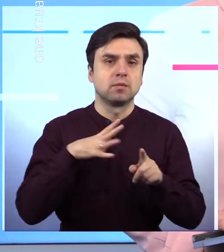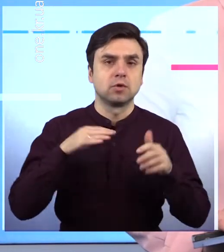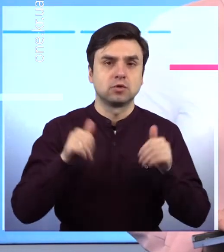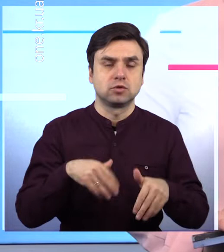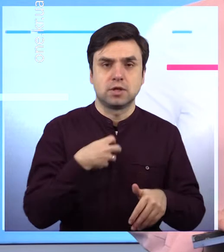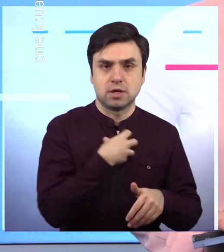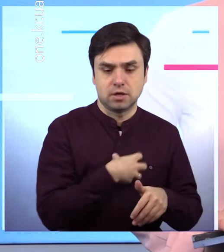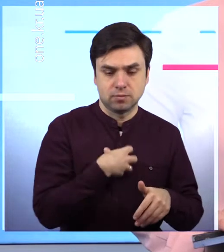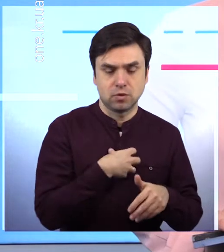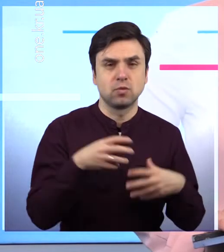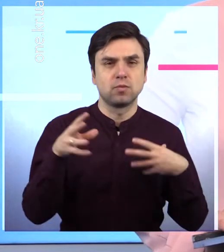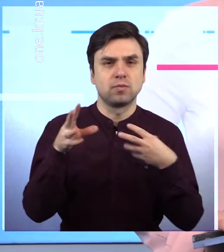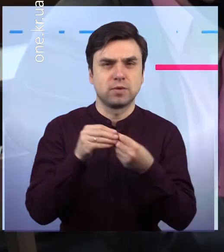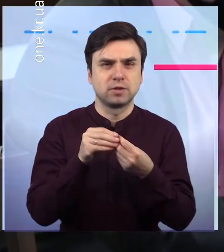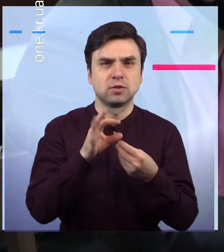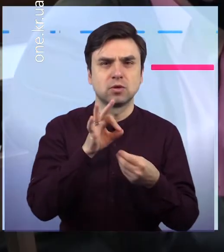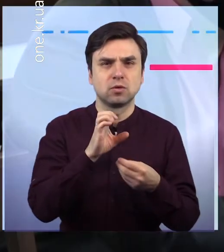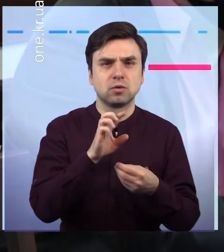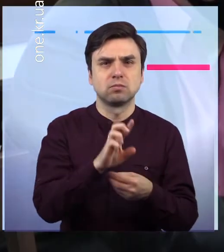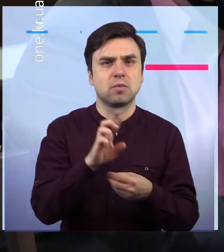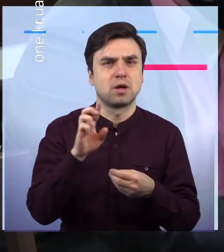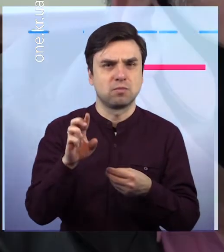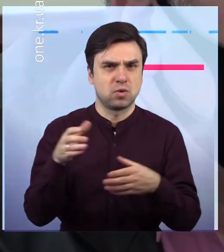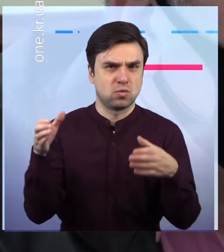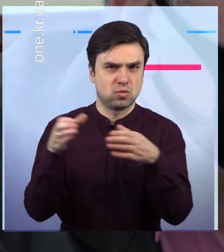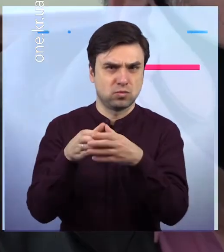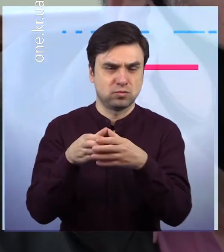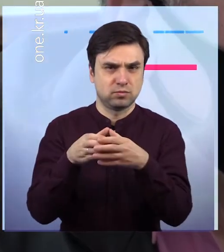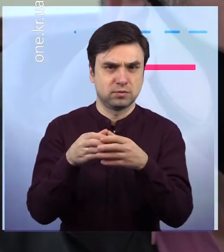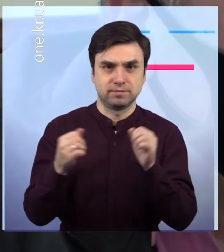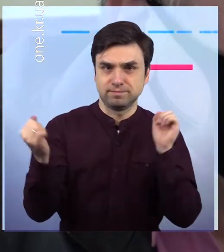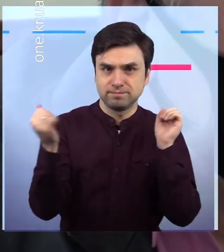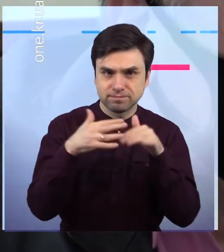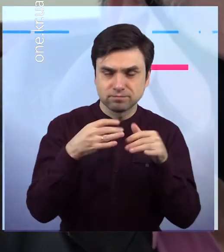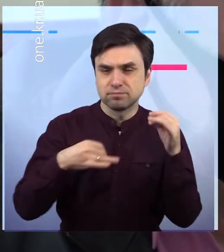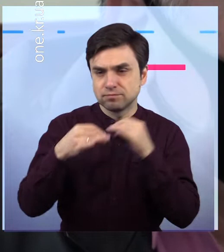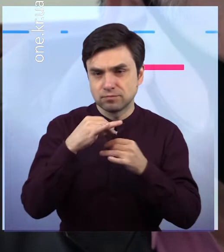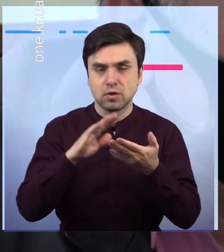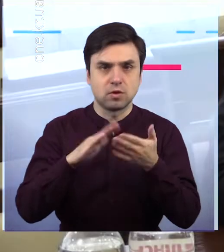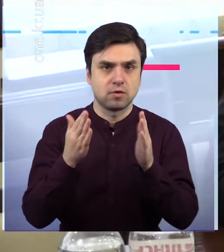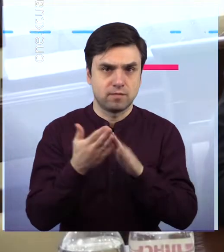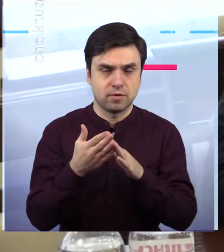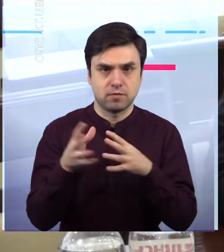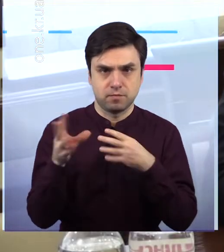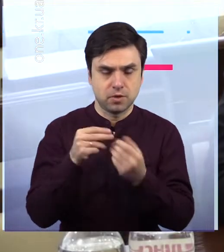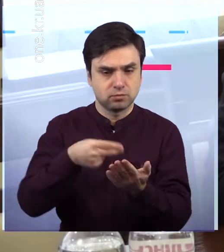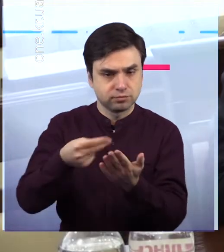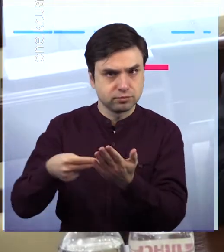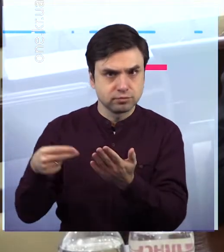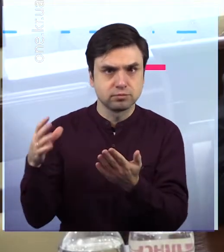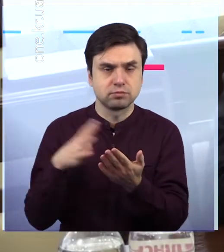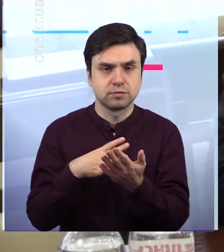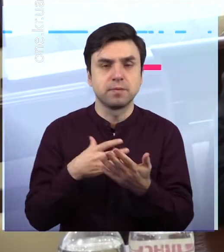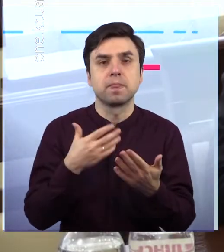громадської спілки ОСББ. Також підписали відповідний меморандум про співпрацю. Тільки за минулий рік в нашому місті